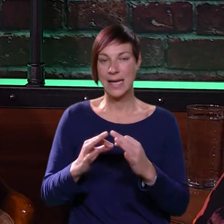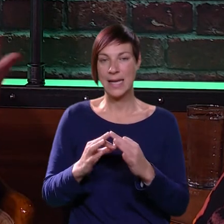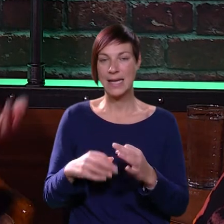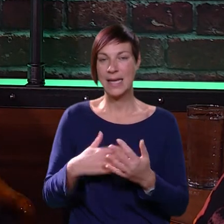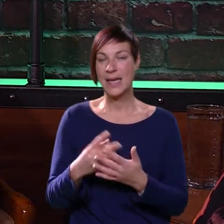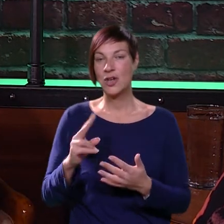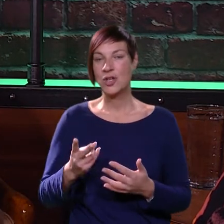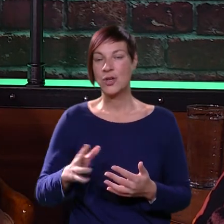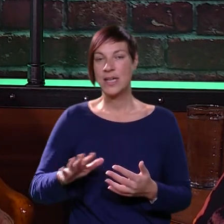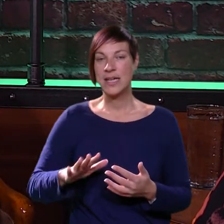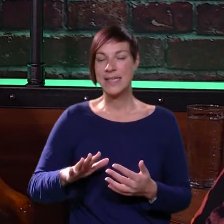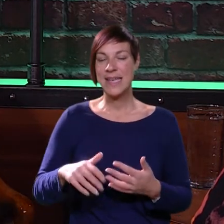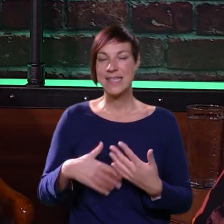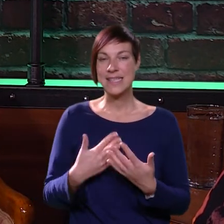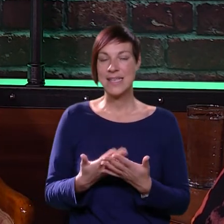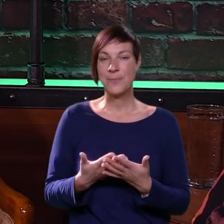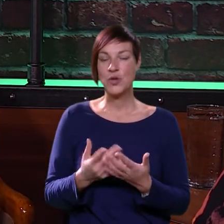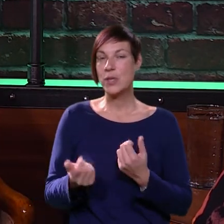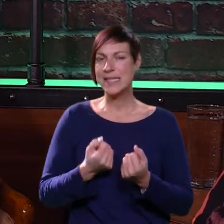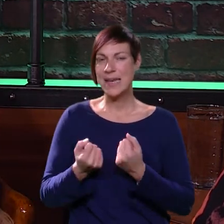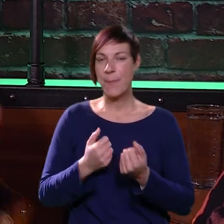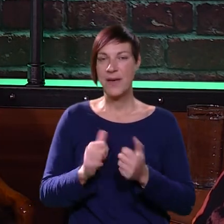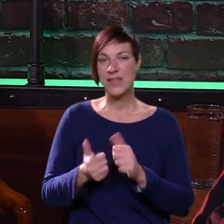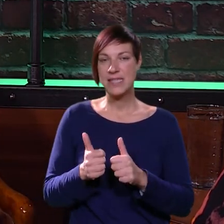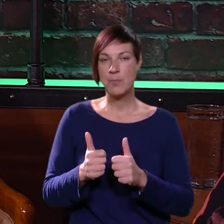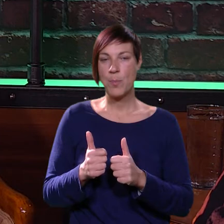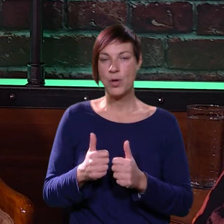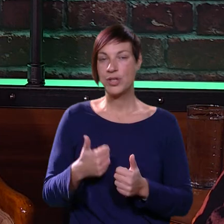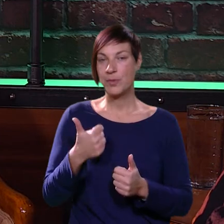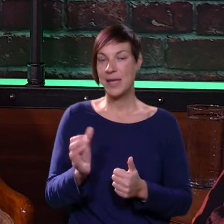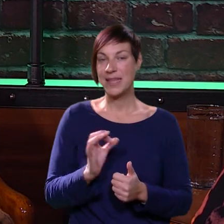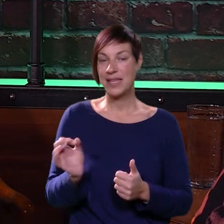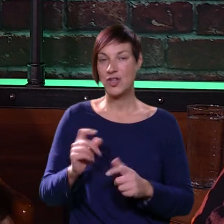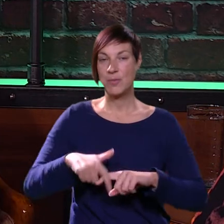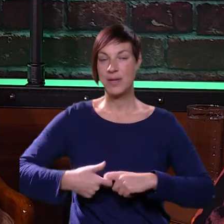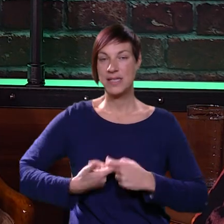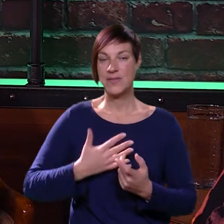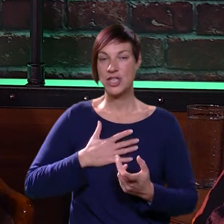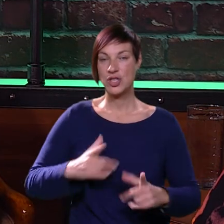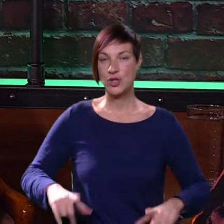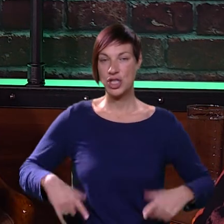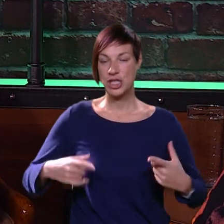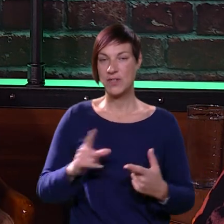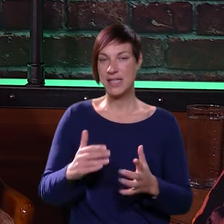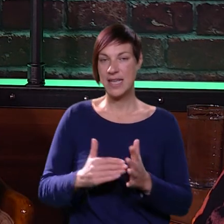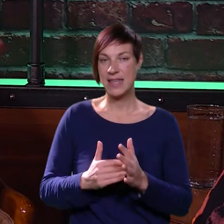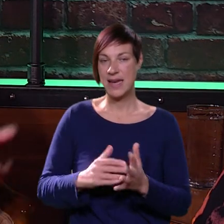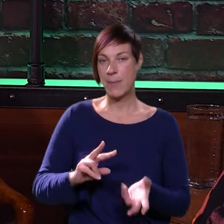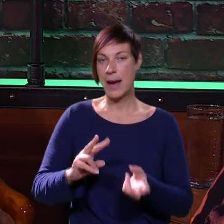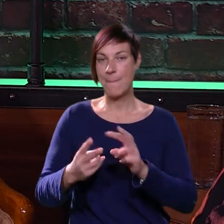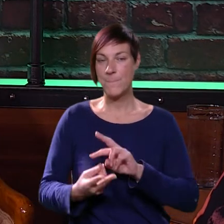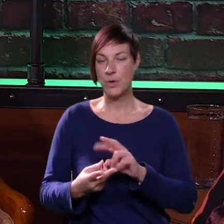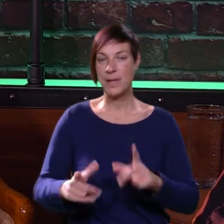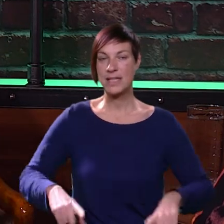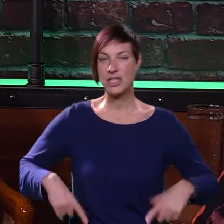nego druga djeca njene dobi, koji se ne bave sportom. Znači, jedna je dobra stvo, što ona svoj život nije trebala